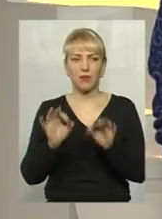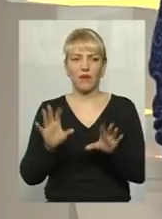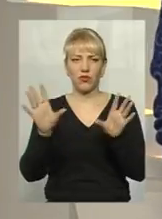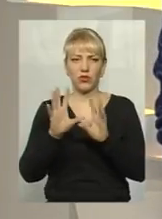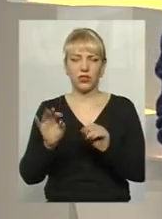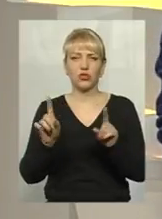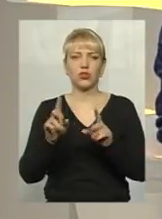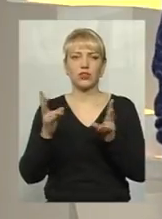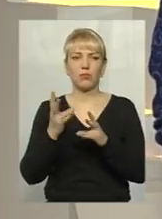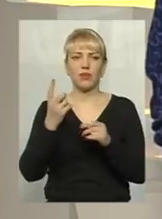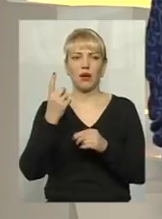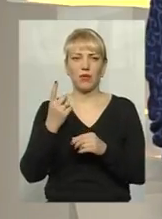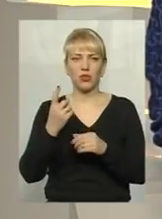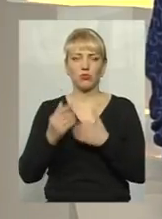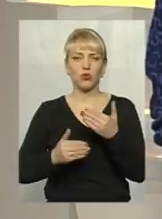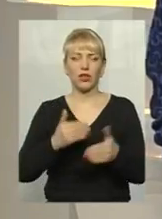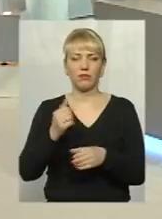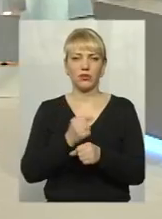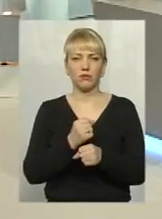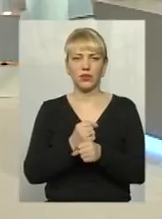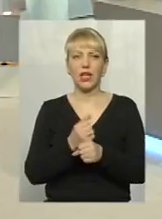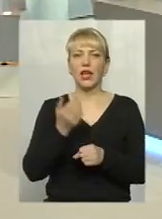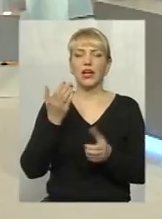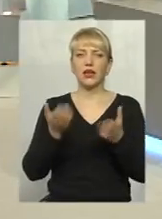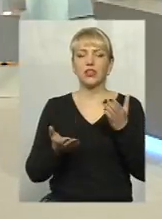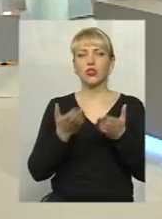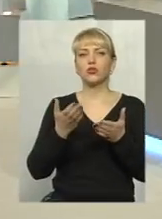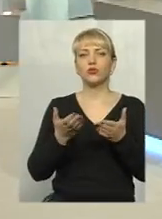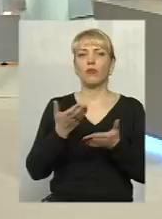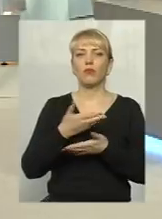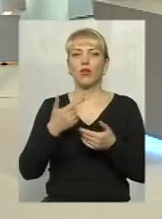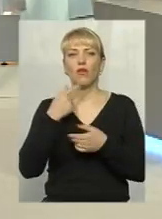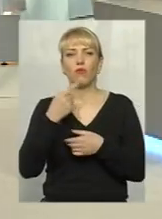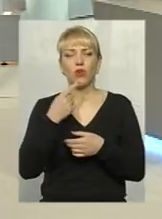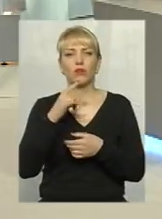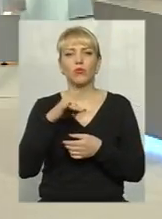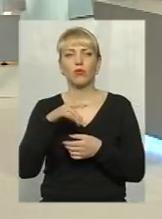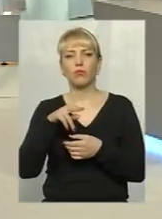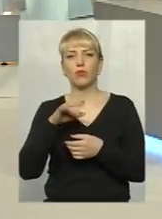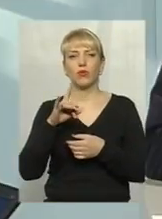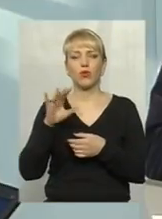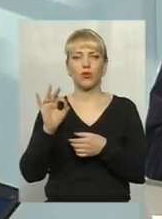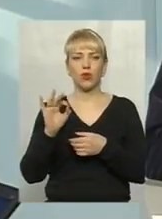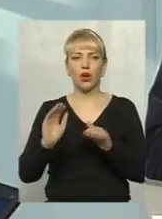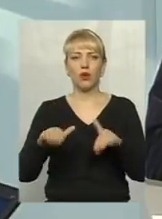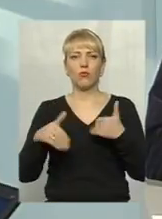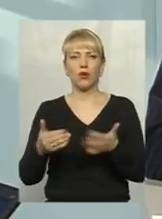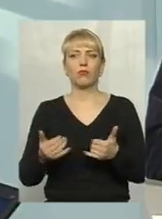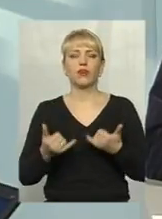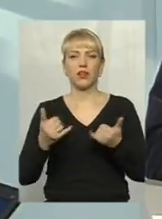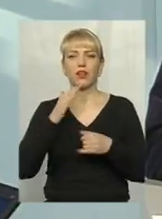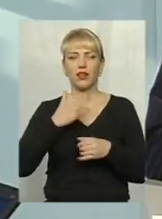треба на першому етапі зробити? Ну, якщо ми говоримо про поради для наших громадян,